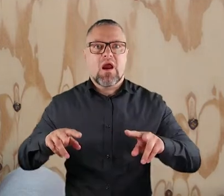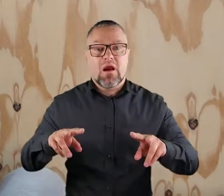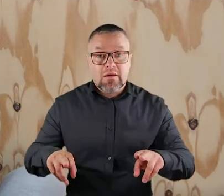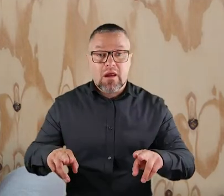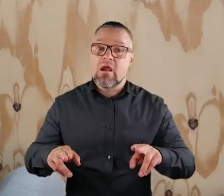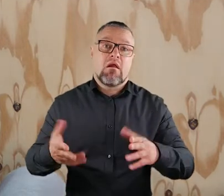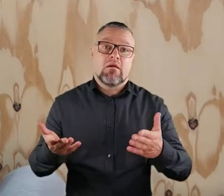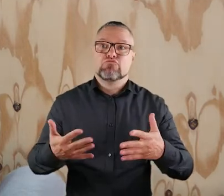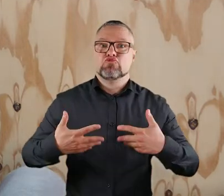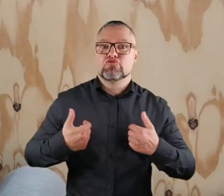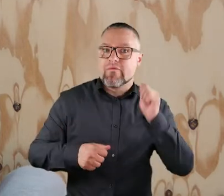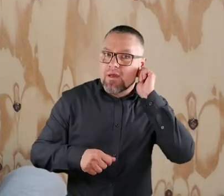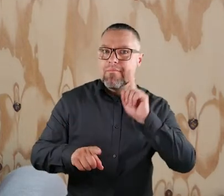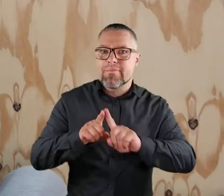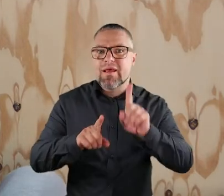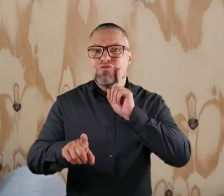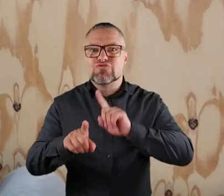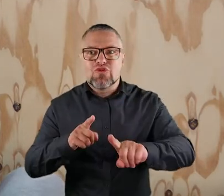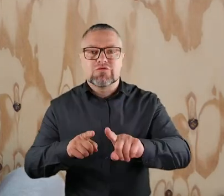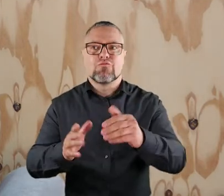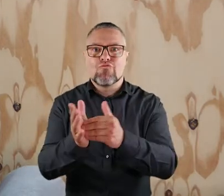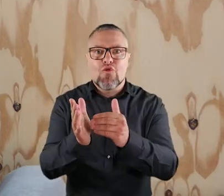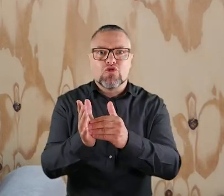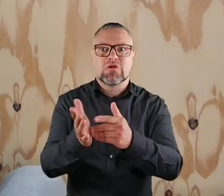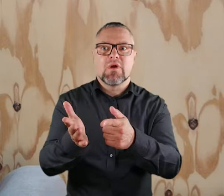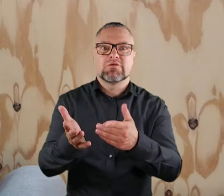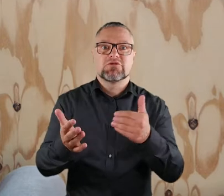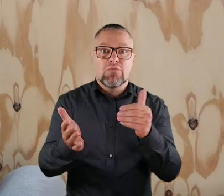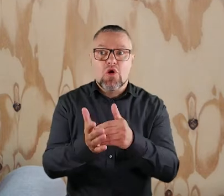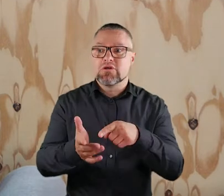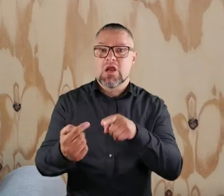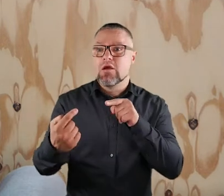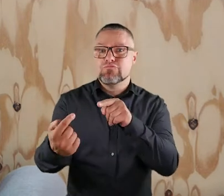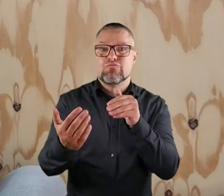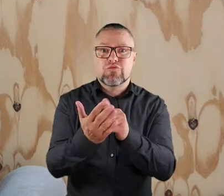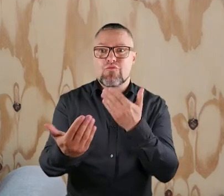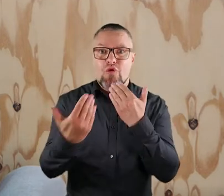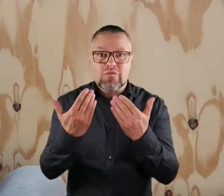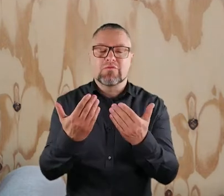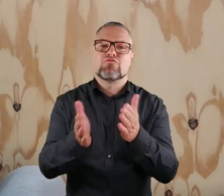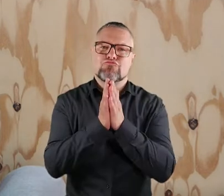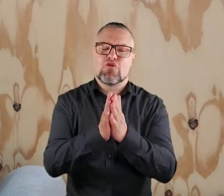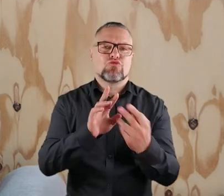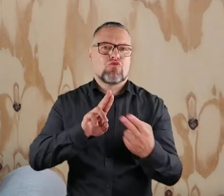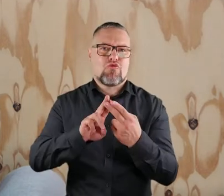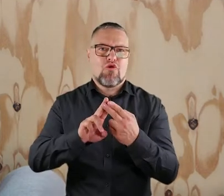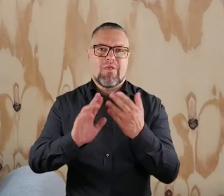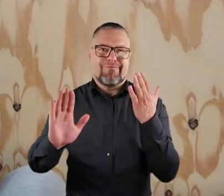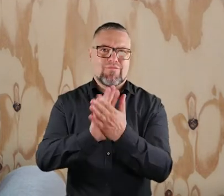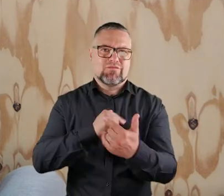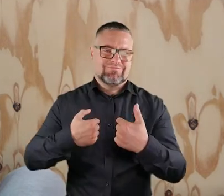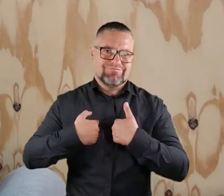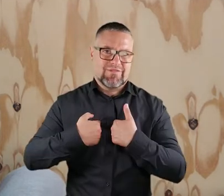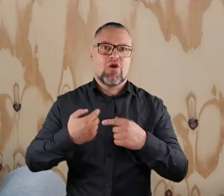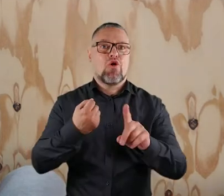onkologiczną albo też zdrowe rodzeństwo potrzebujecie, wymagacie, jest wskazania do takiej konsultacji, bardzo proszę o kontakt